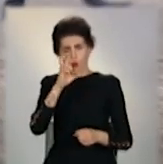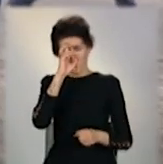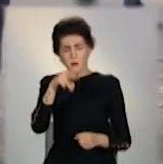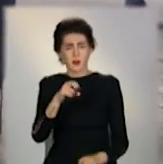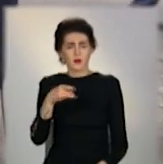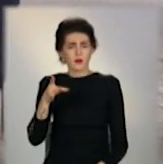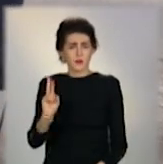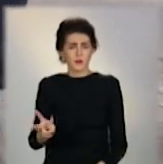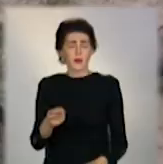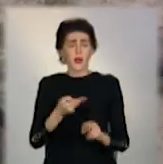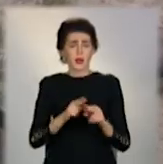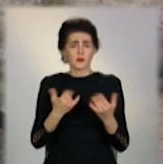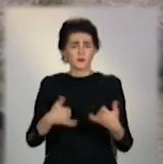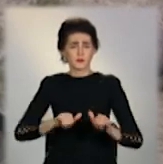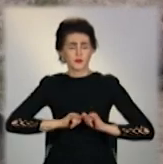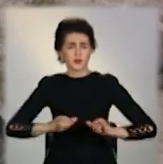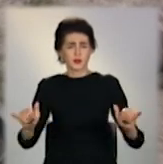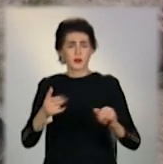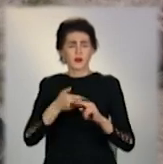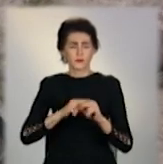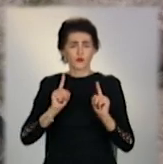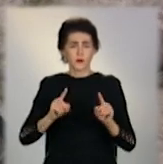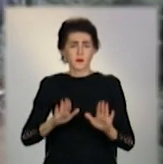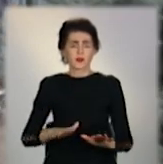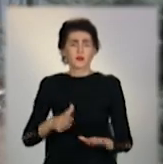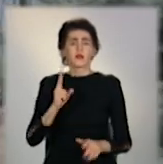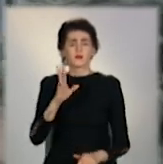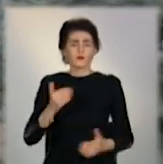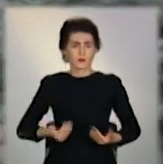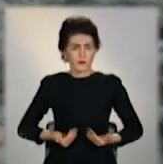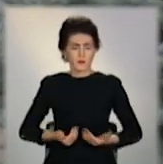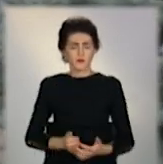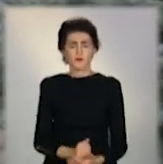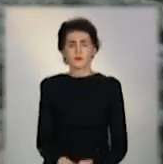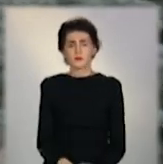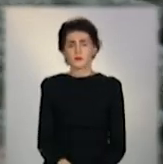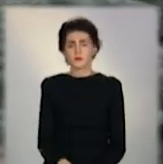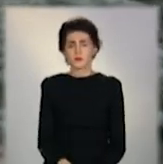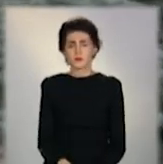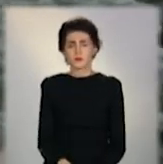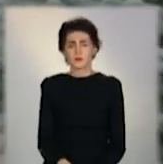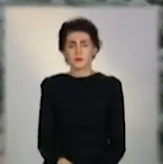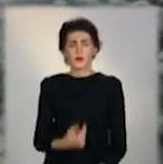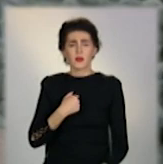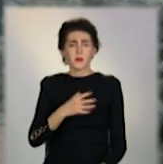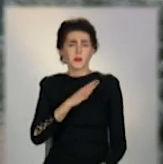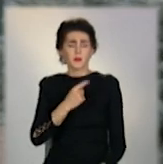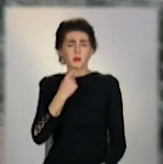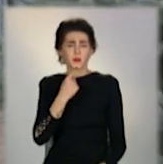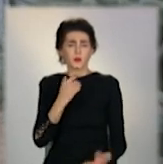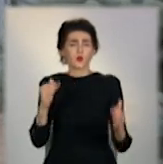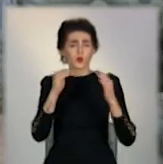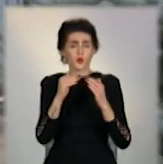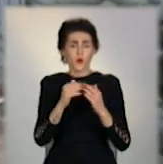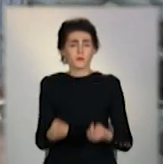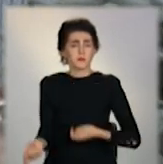Тепер до так званого розплідника йдуть і мешканці квартир. Щоб вона прижилась, почали вдома порадувала на Новий рік, але